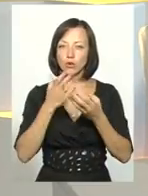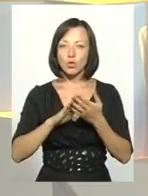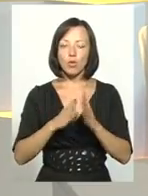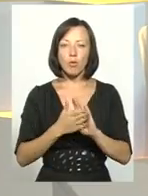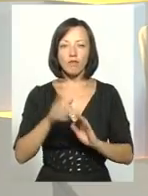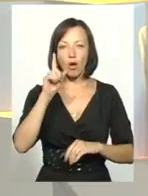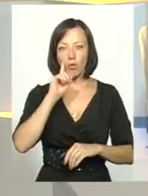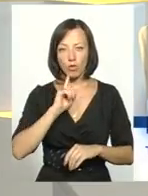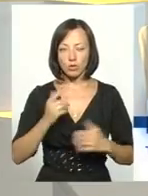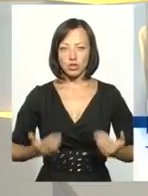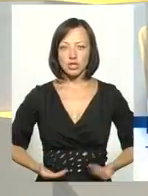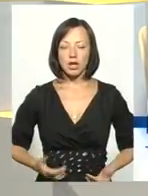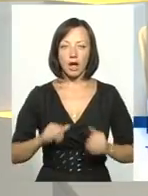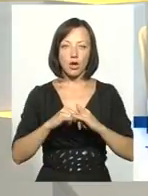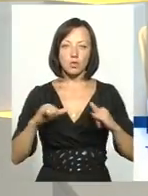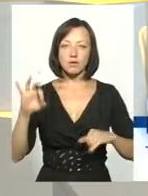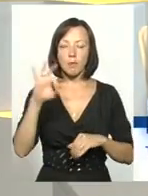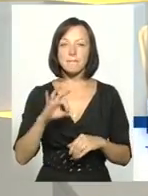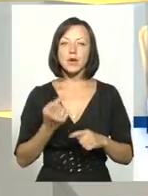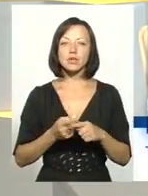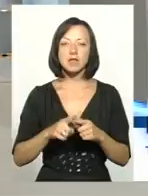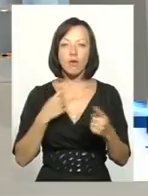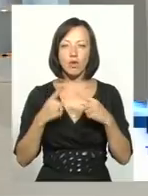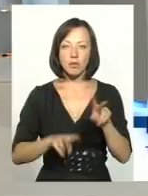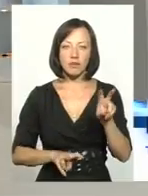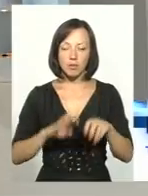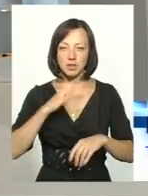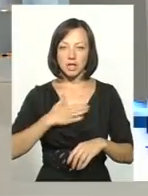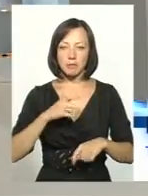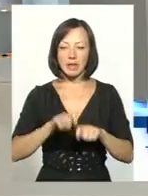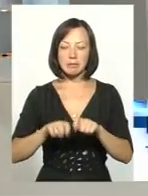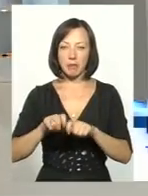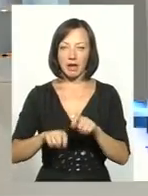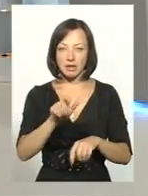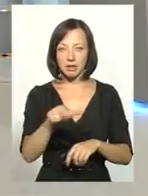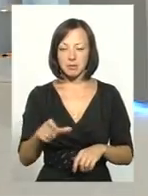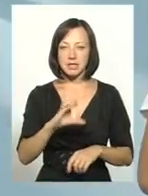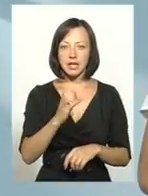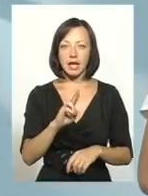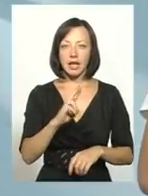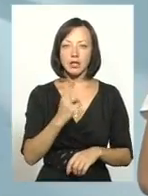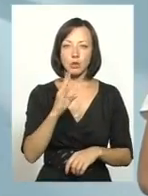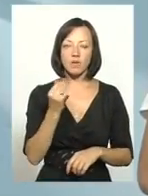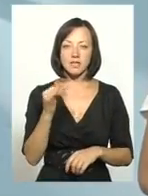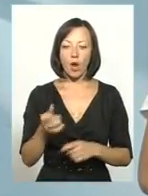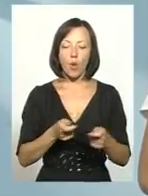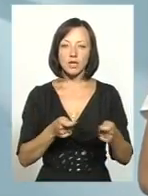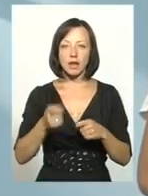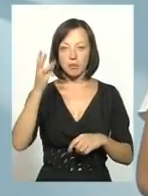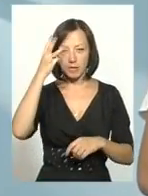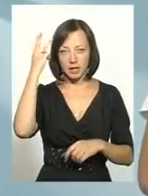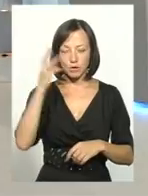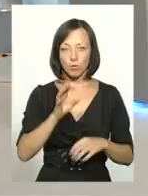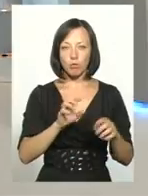комфортного життя та розвитку? Про це говоримо сьогодні у темі з нашими експертами. Знайомтеся Сергій Яцковський, координатор Хмельницького офісу